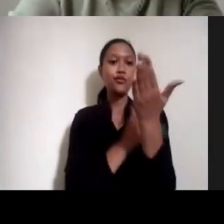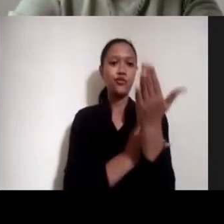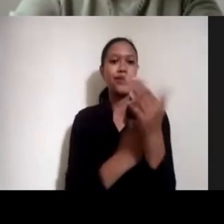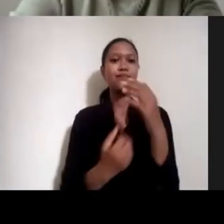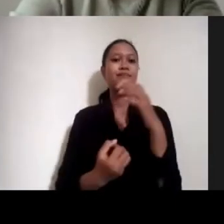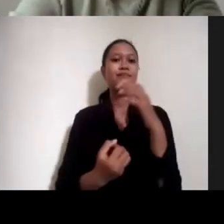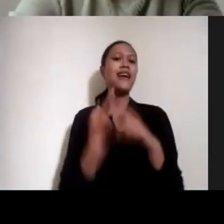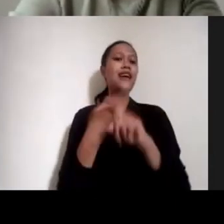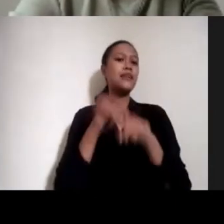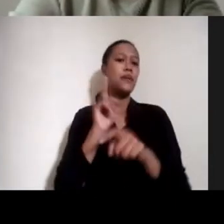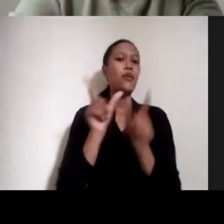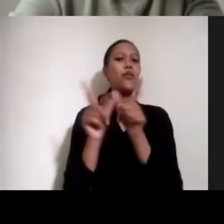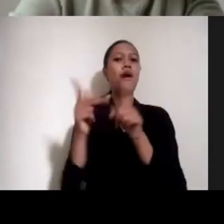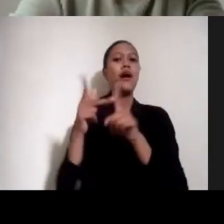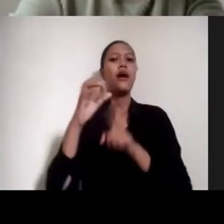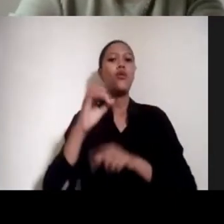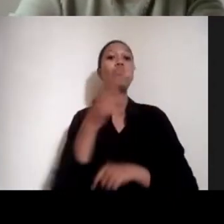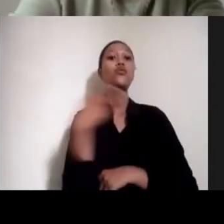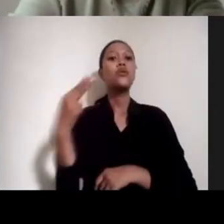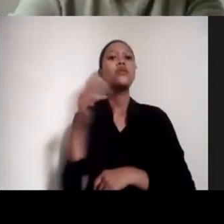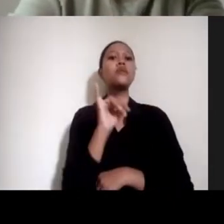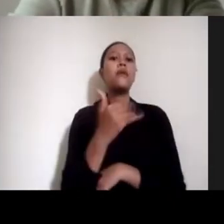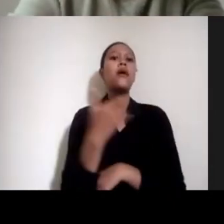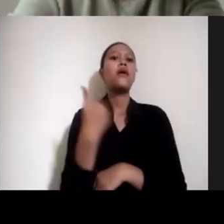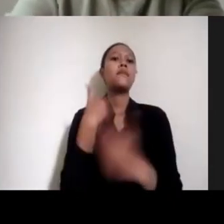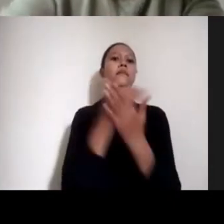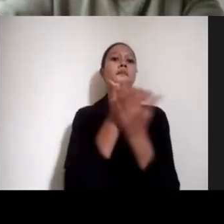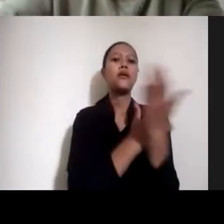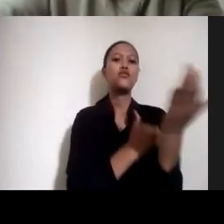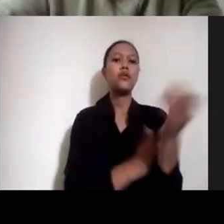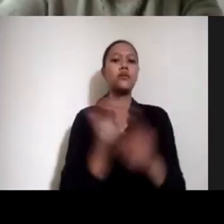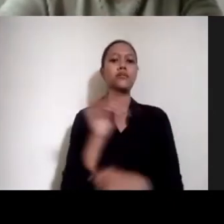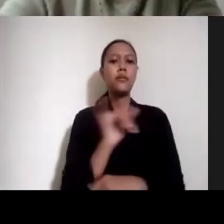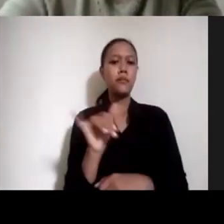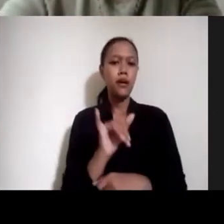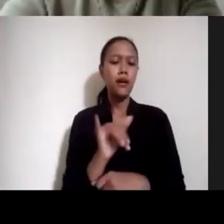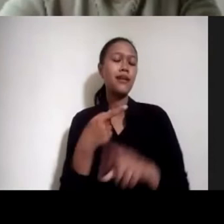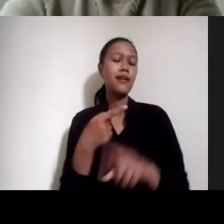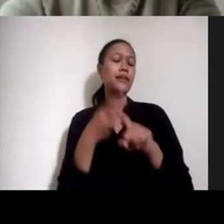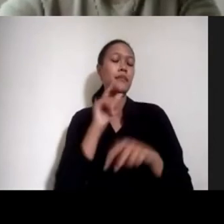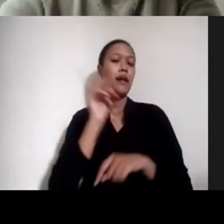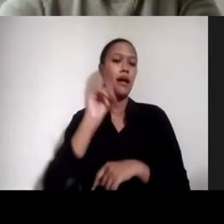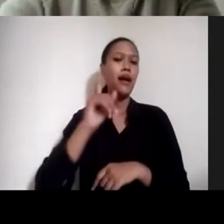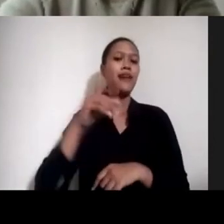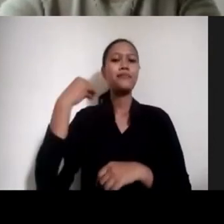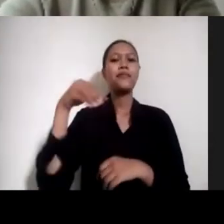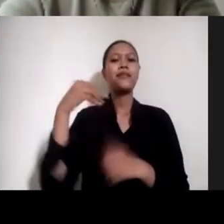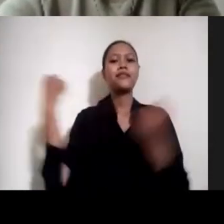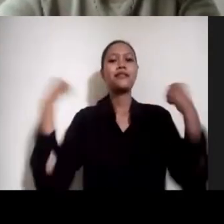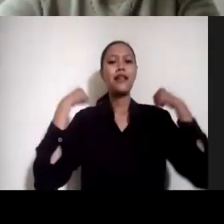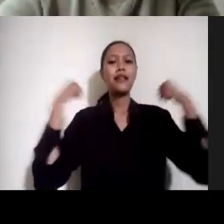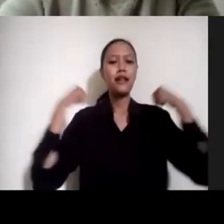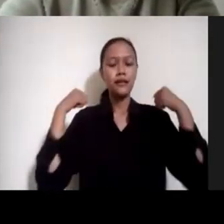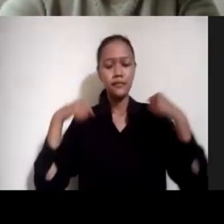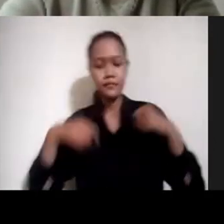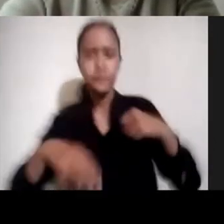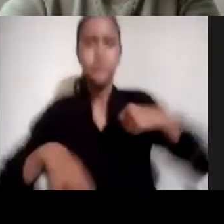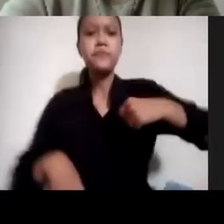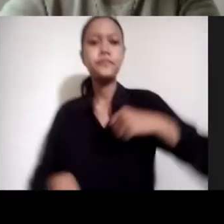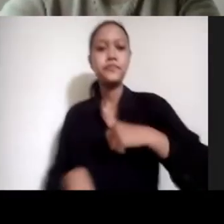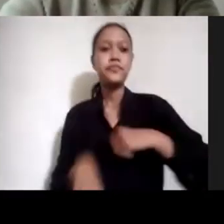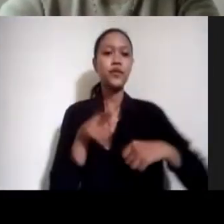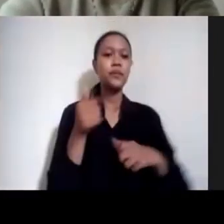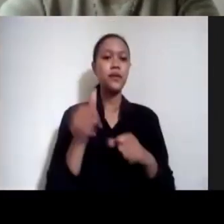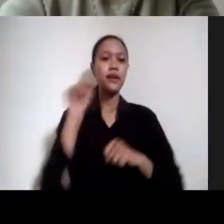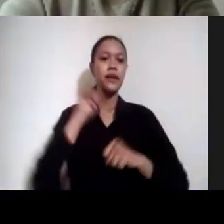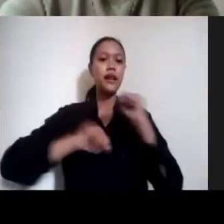Indonesia juga punya aturan yang demikian, yang diterbitkan oleh Kemenkes. Nah, itu yang bisa dilakukan dengan data-data